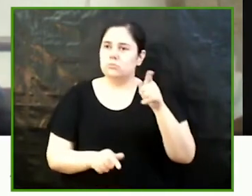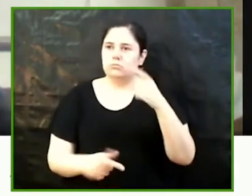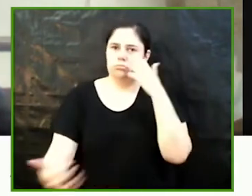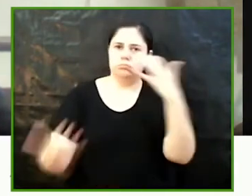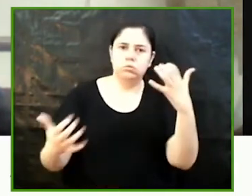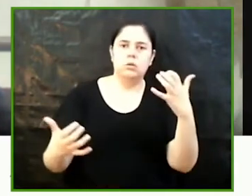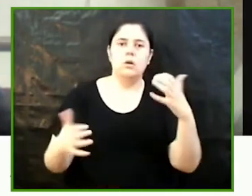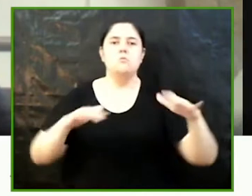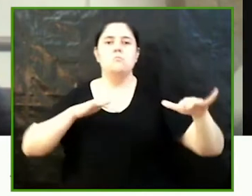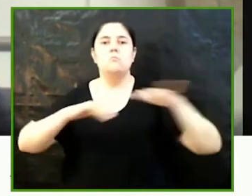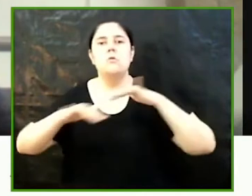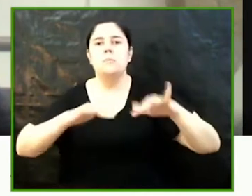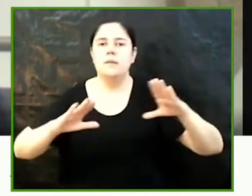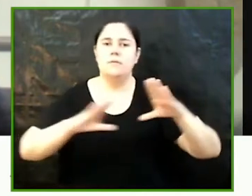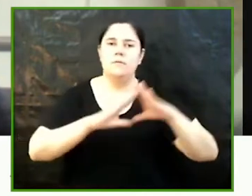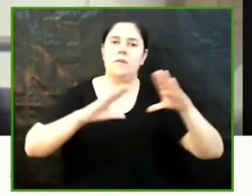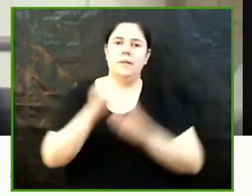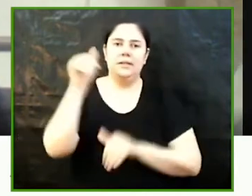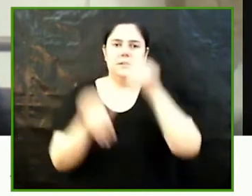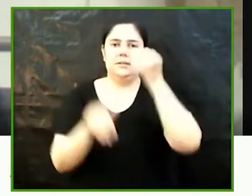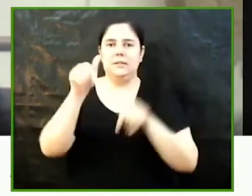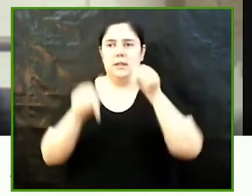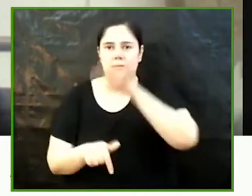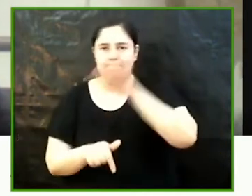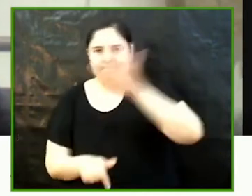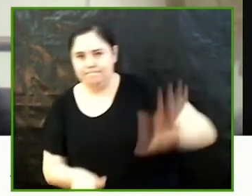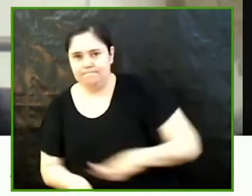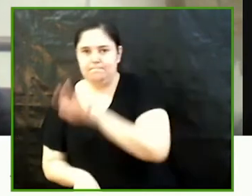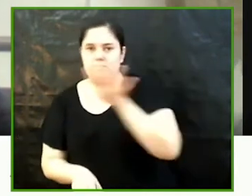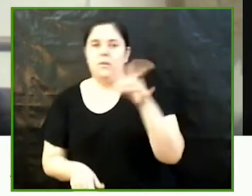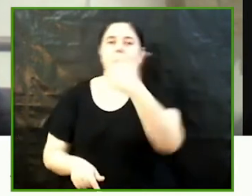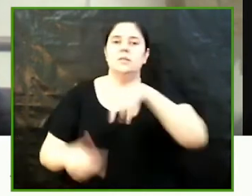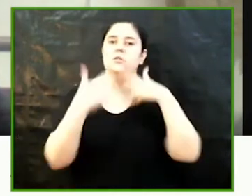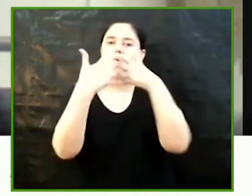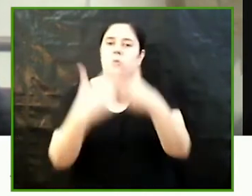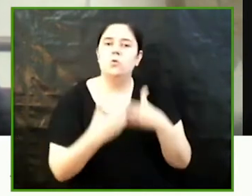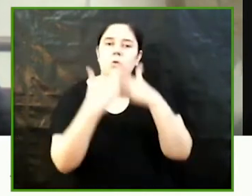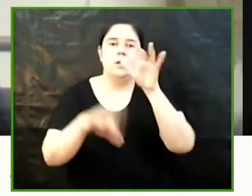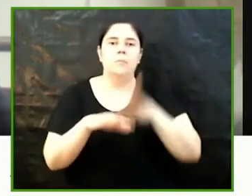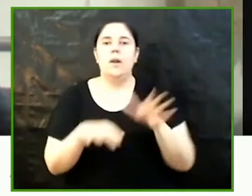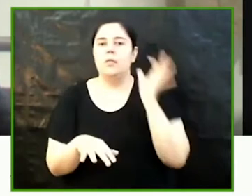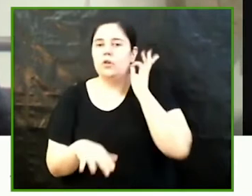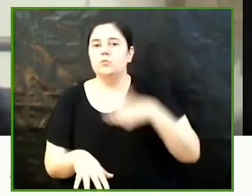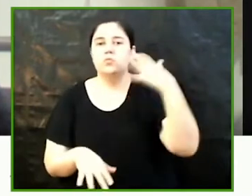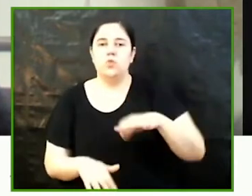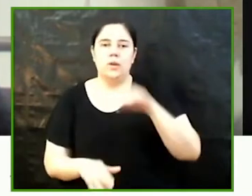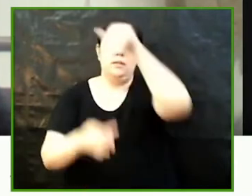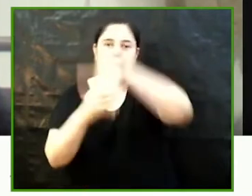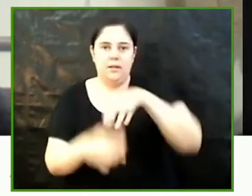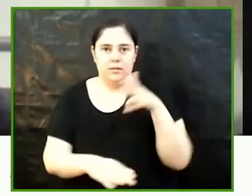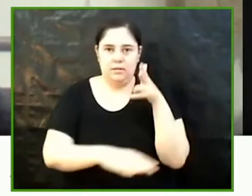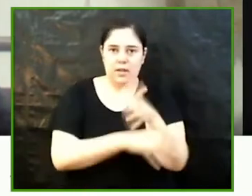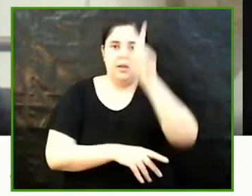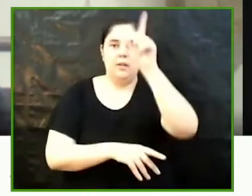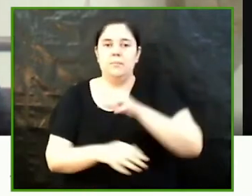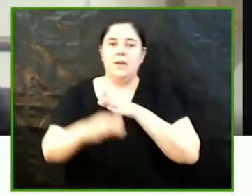feminista i sofregista de casa nostra van lluitar perquè les dones podessin exercir el dret al vot perquè tinguessin accés a l'educació